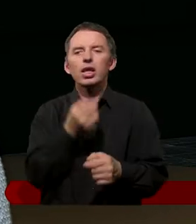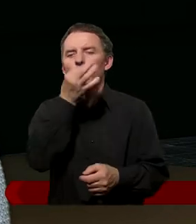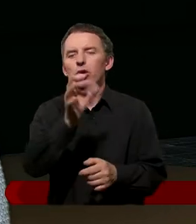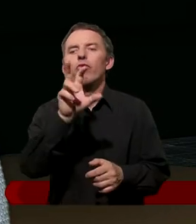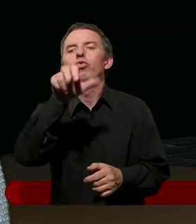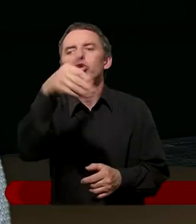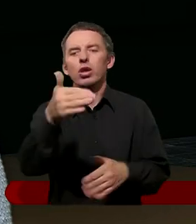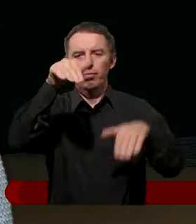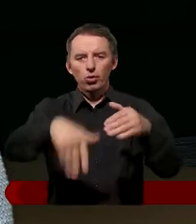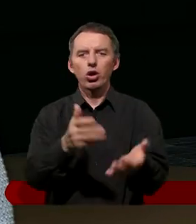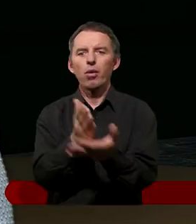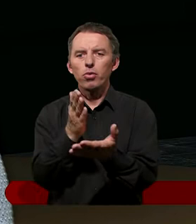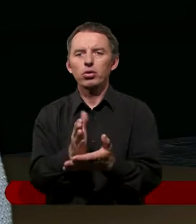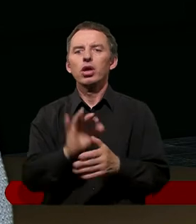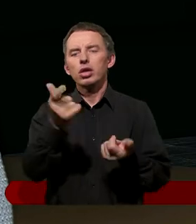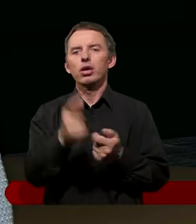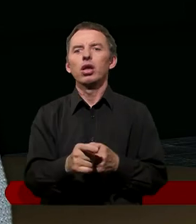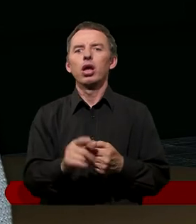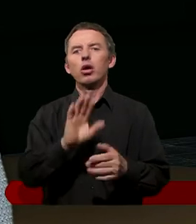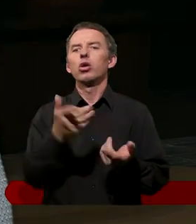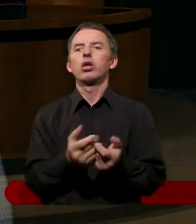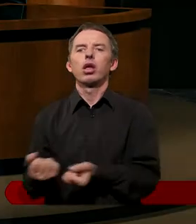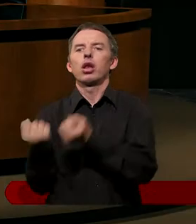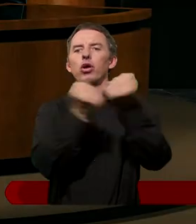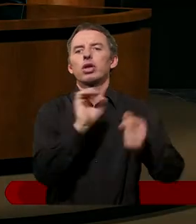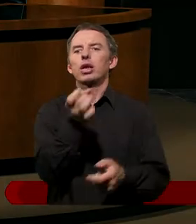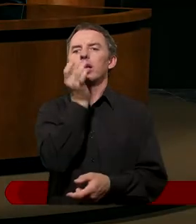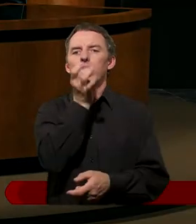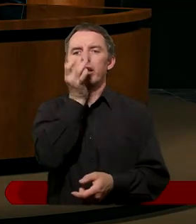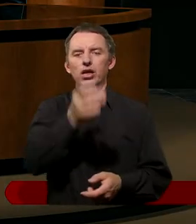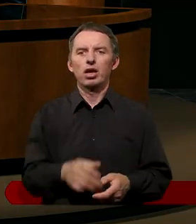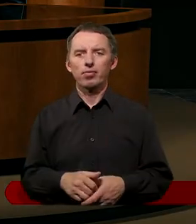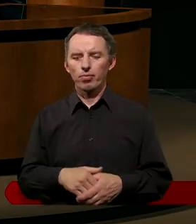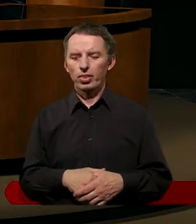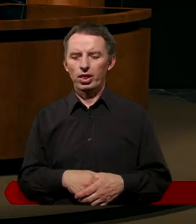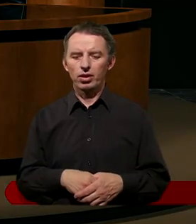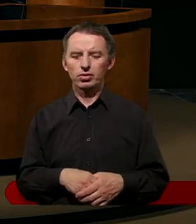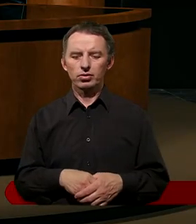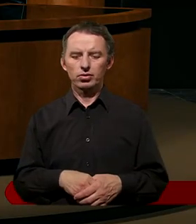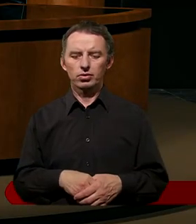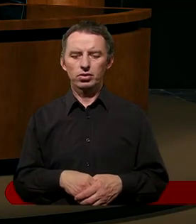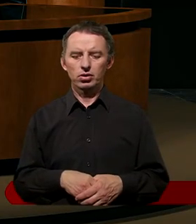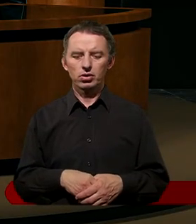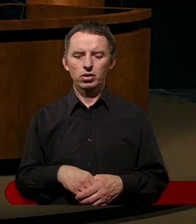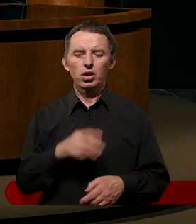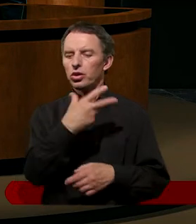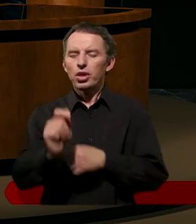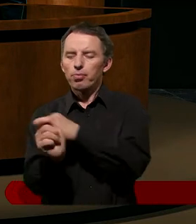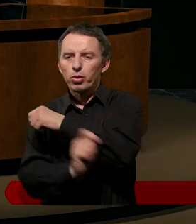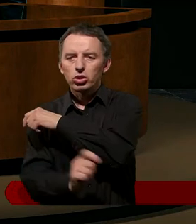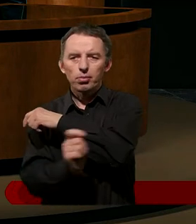w czym mogę pomóc, zamiast od razu oskarżać. Jezus apeluje w tym tekście, który czytaliśmy, nie